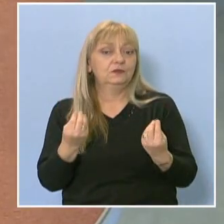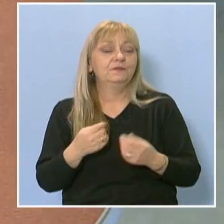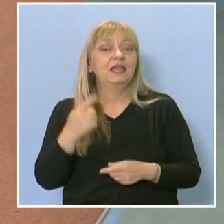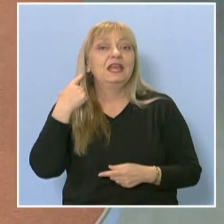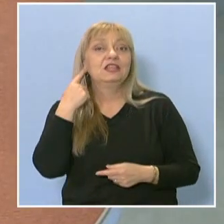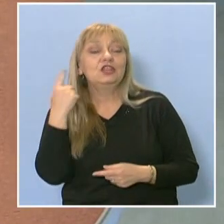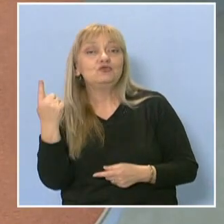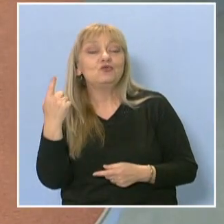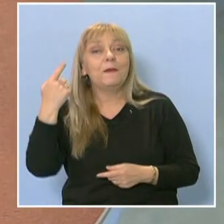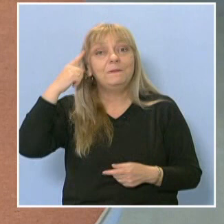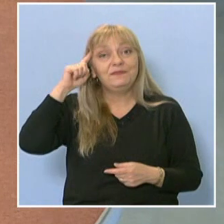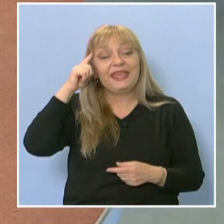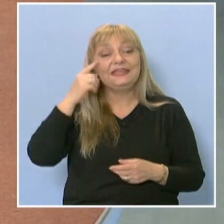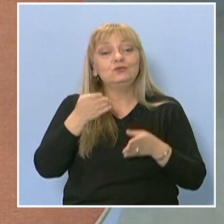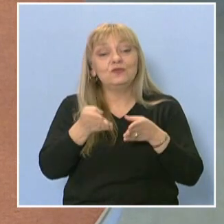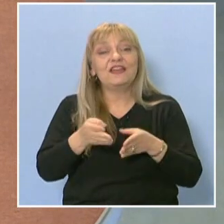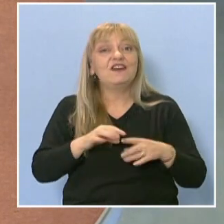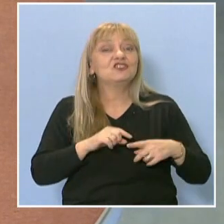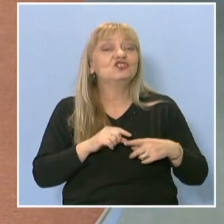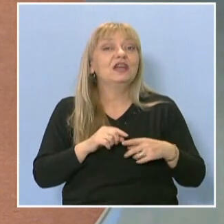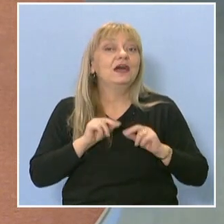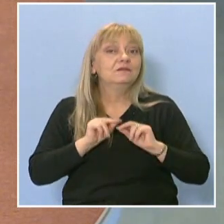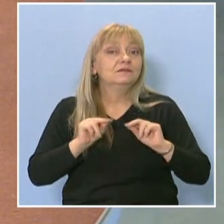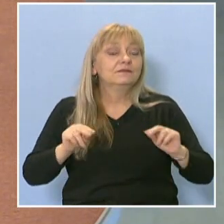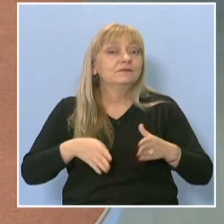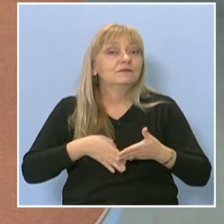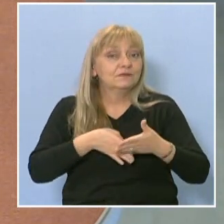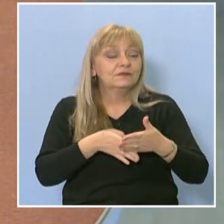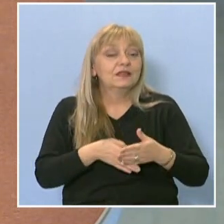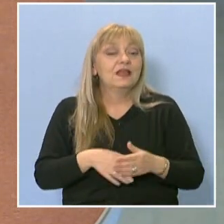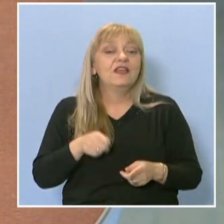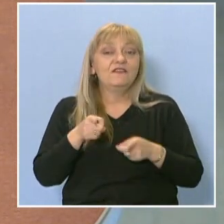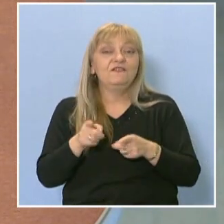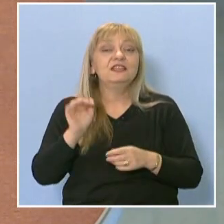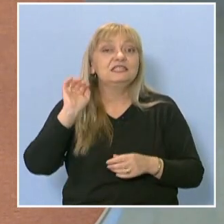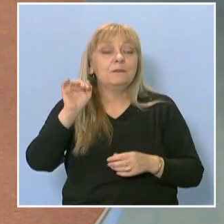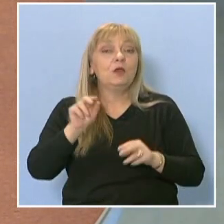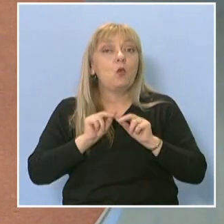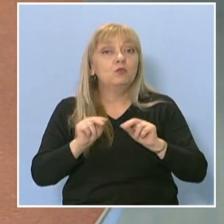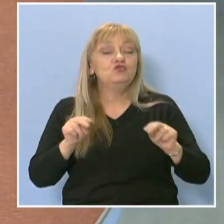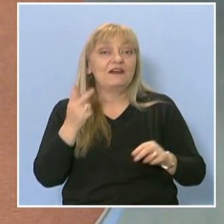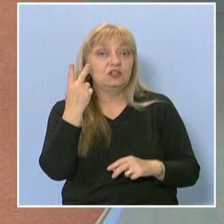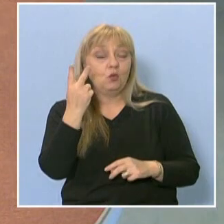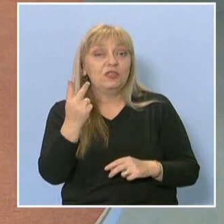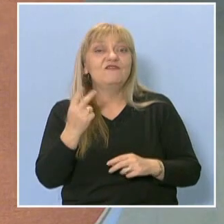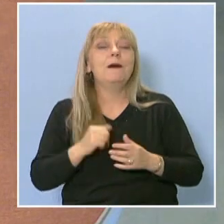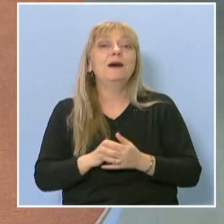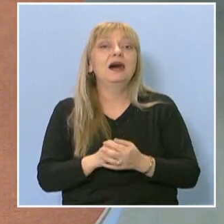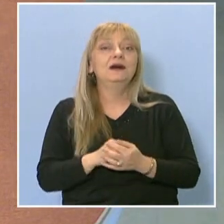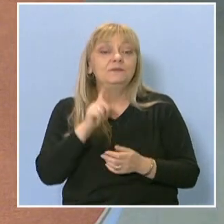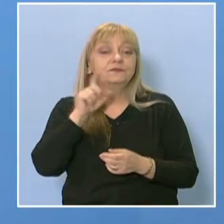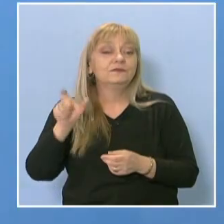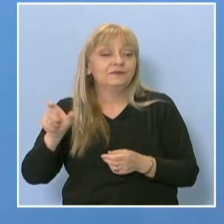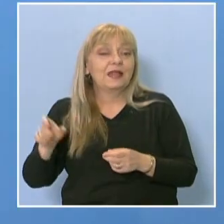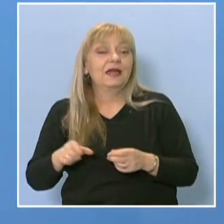вашата менторка, която е в нашото студио, но всъщност вие сте били обучавани от двама ментори. Нали така? Точно